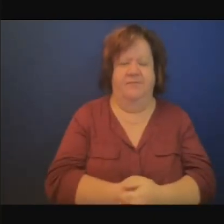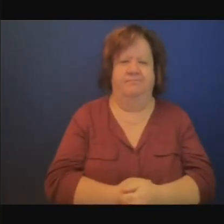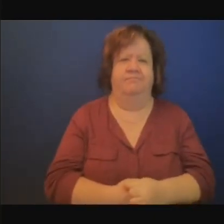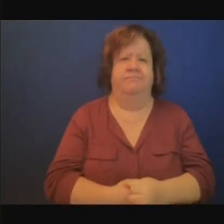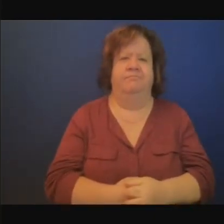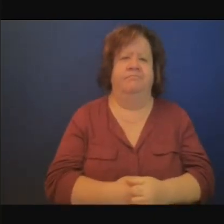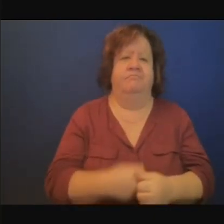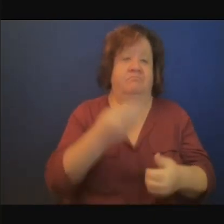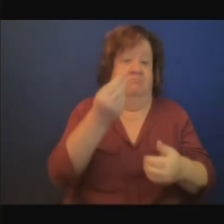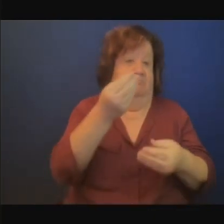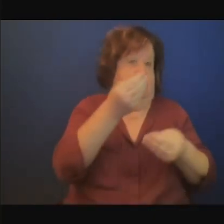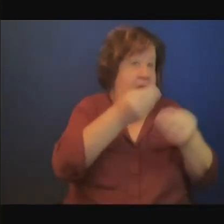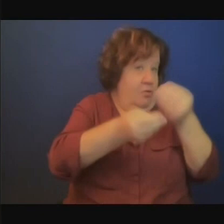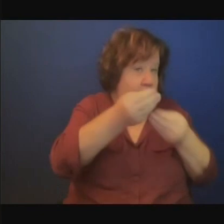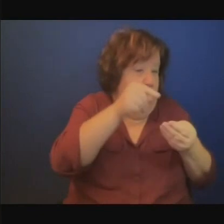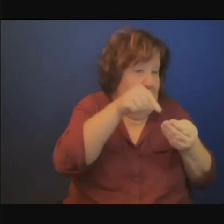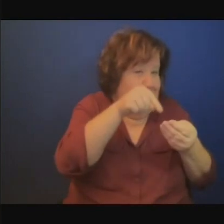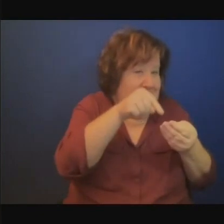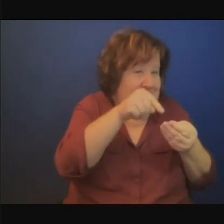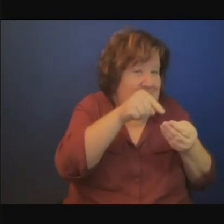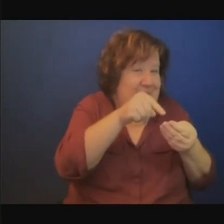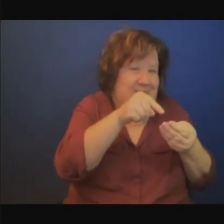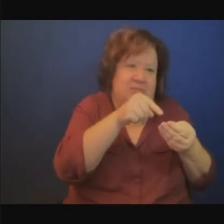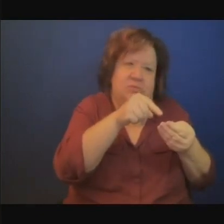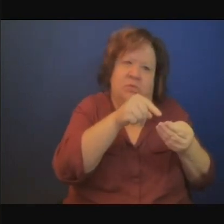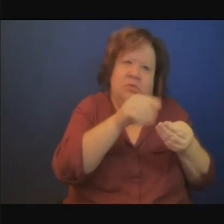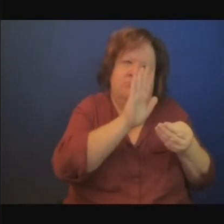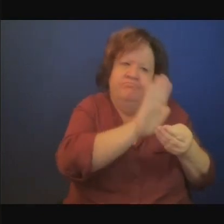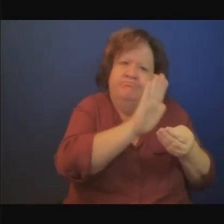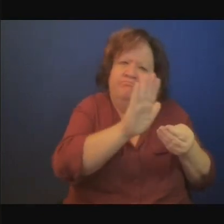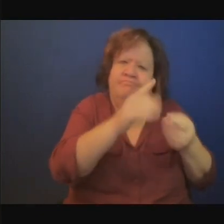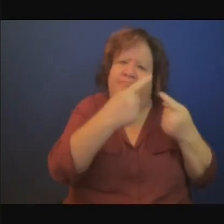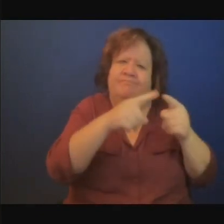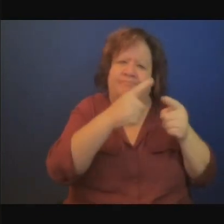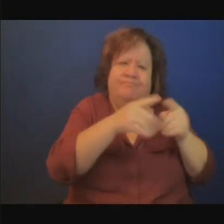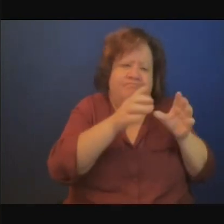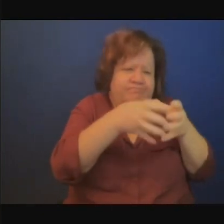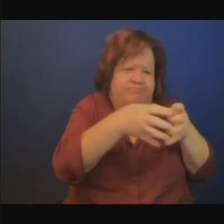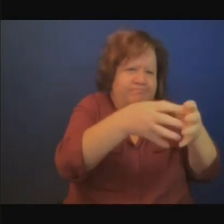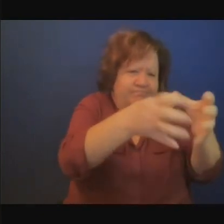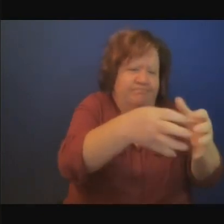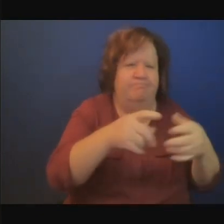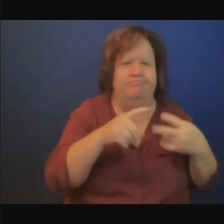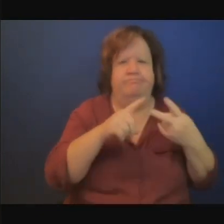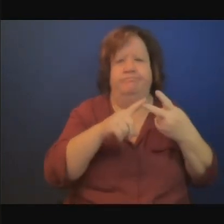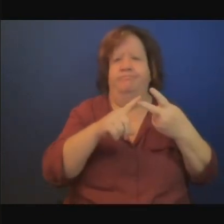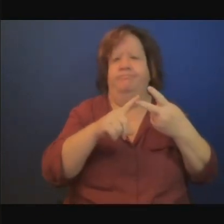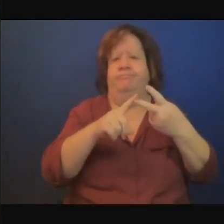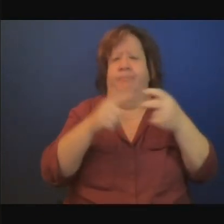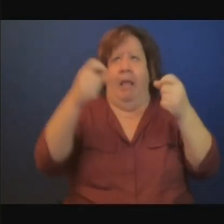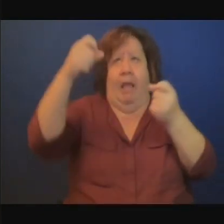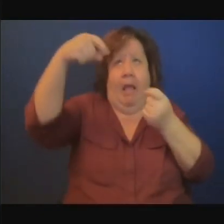Donc ça de façon générale, mais en se focalisant plus sur l'énergie, l'eau, la sécurité alimentaire et le lien entre les trois.